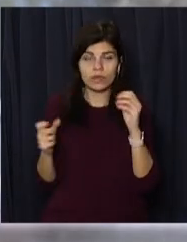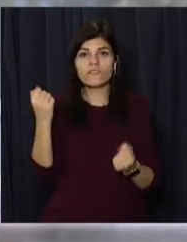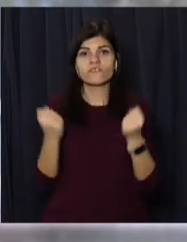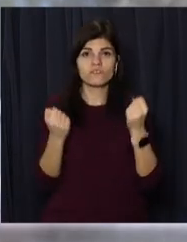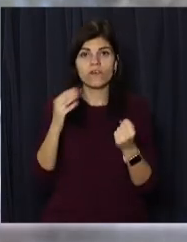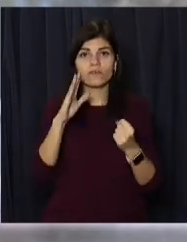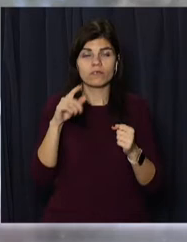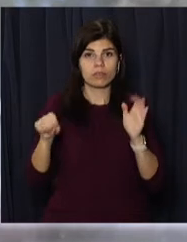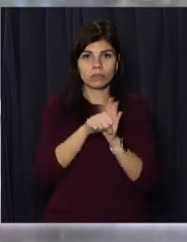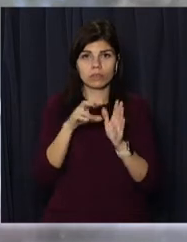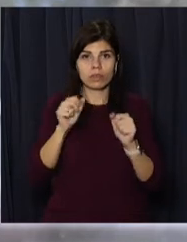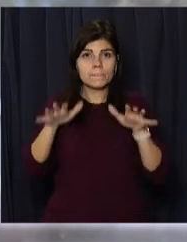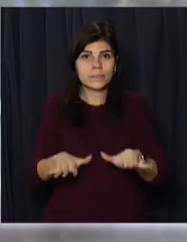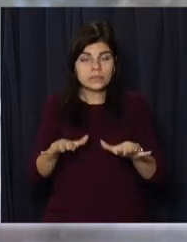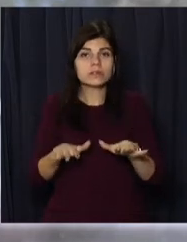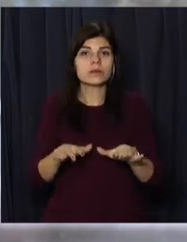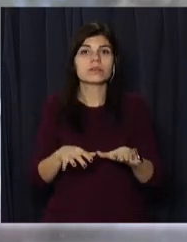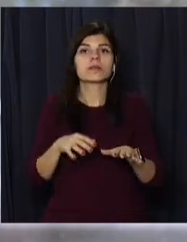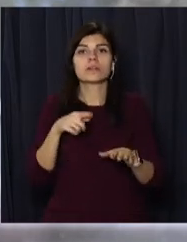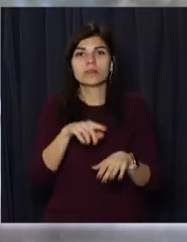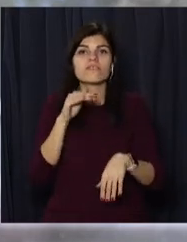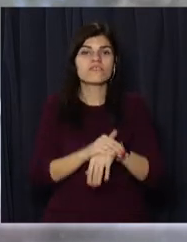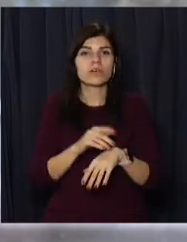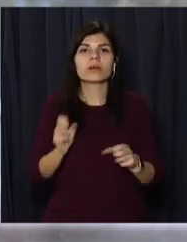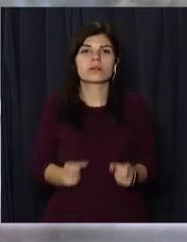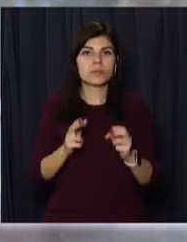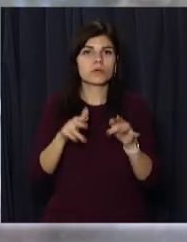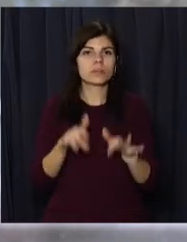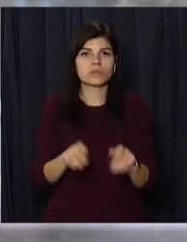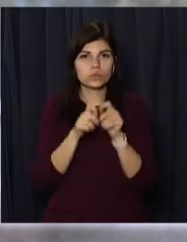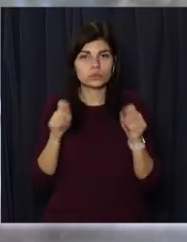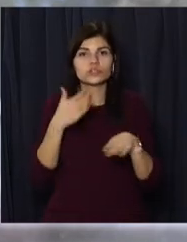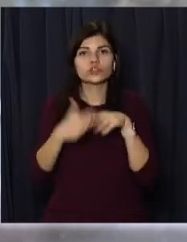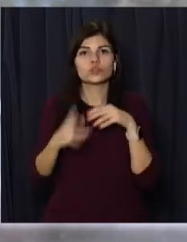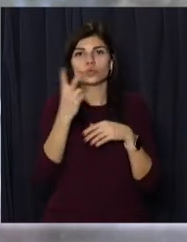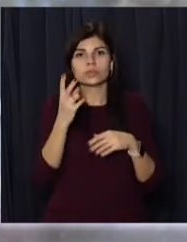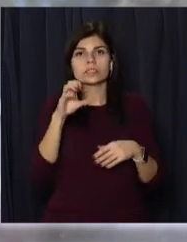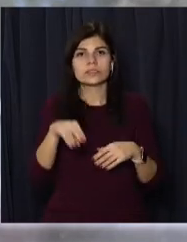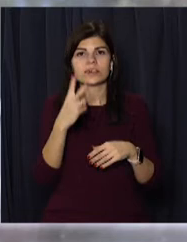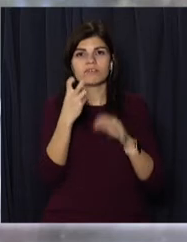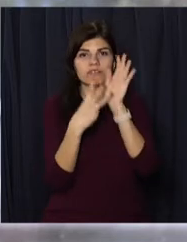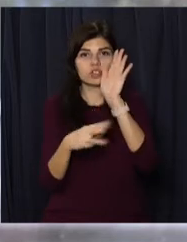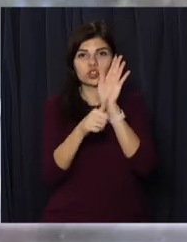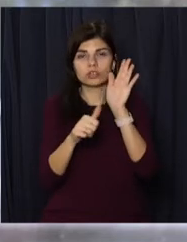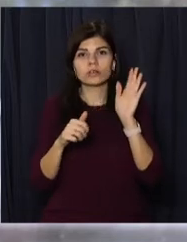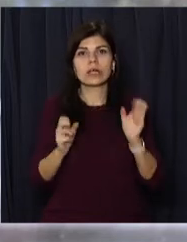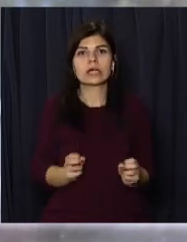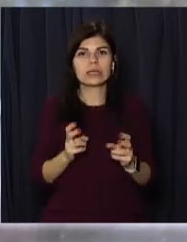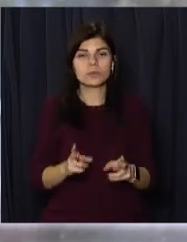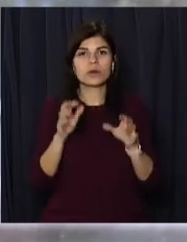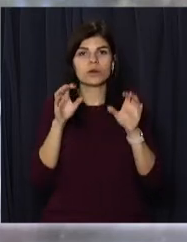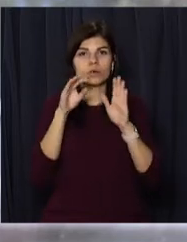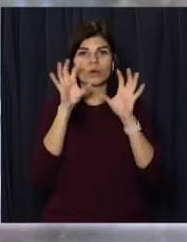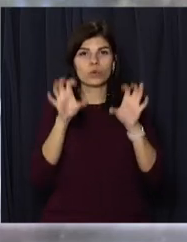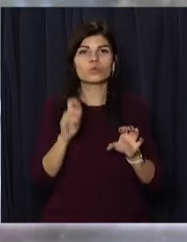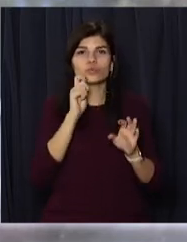автомобіля ВАЗ загинув на місці. За вказаним фактом відкрито кримінальне провадження за частиною 2 статті 286 Кримінального кодексу України,